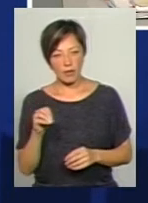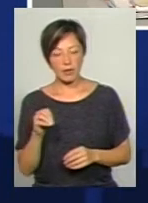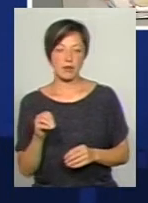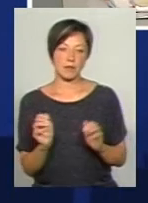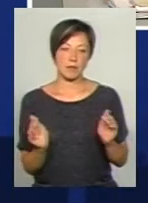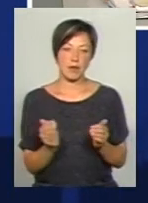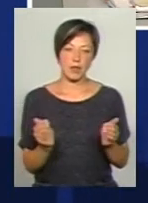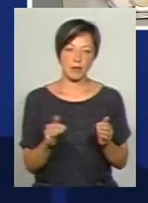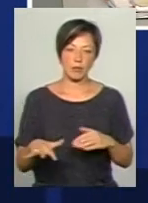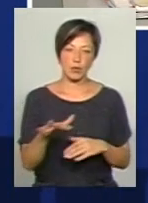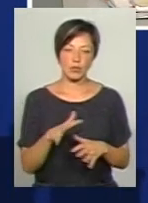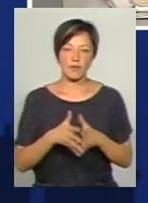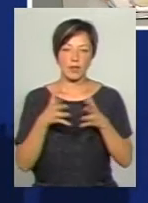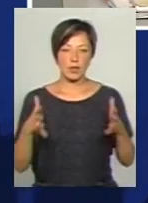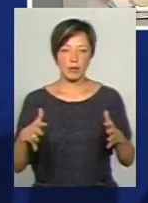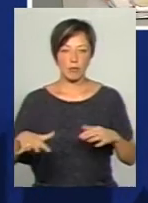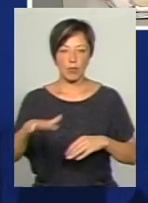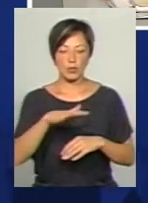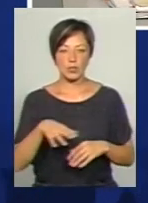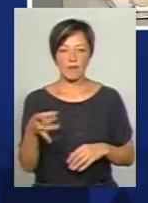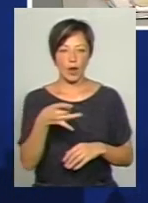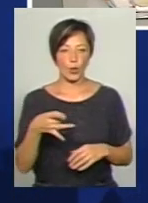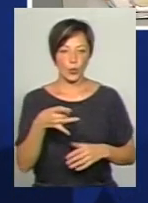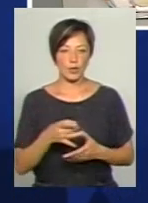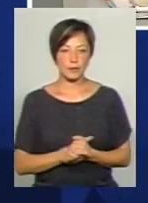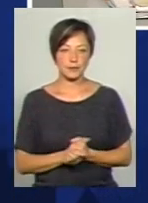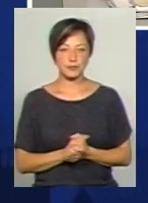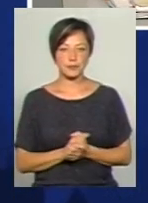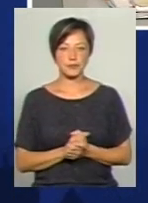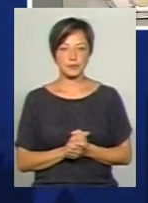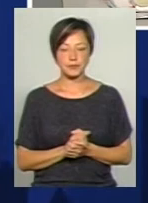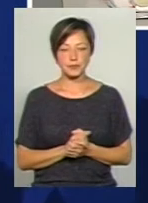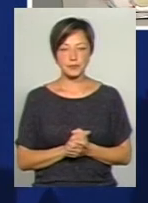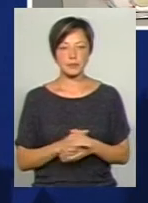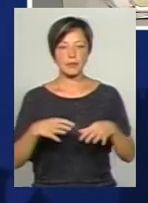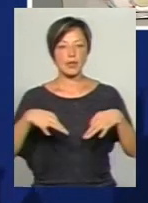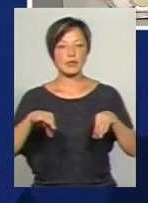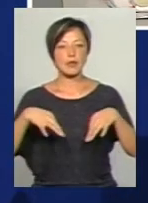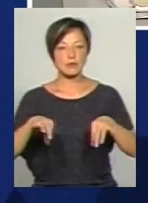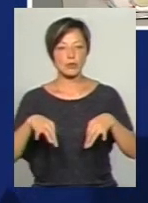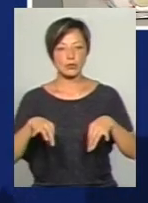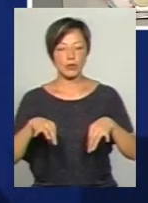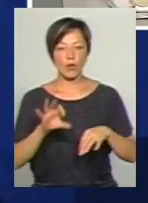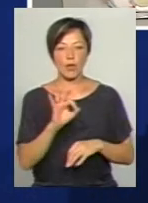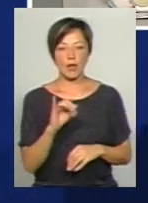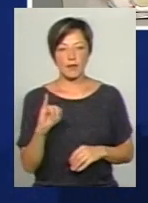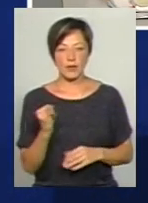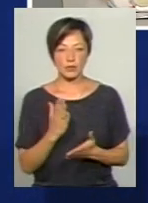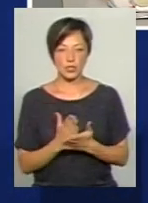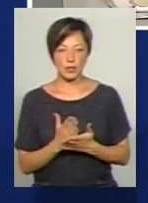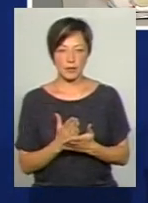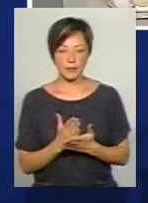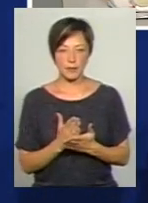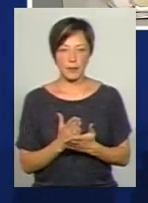невелика площа, якщо велика площа, то це в полонському районі. З автотранспорту у Олега Івановича є